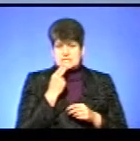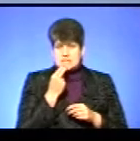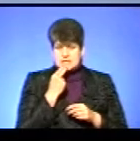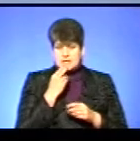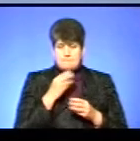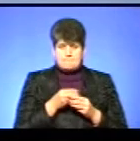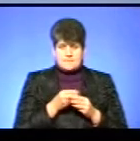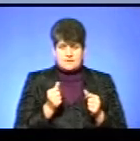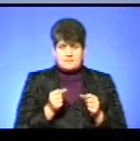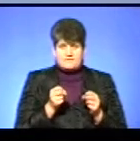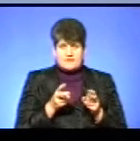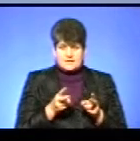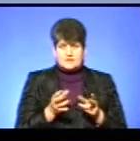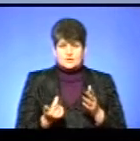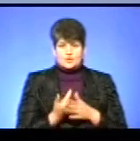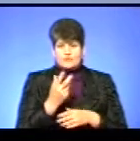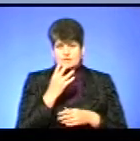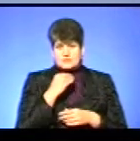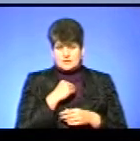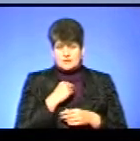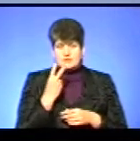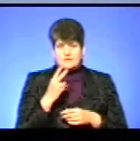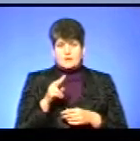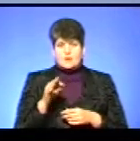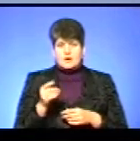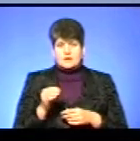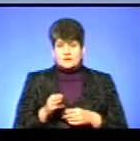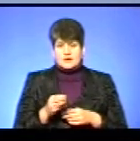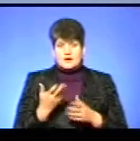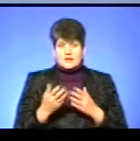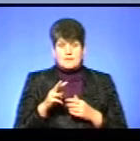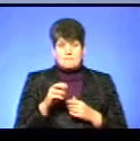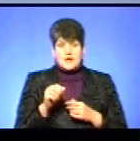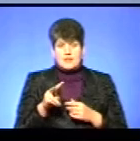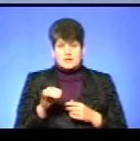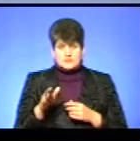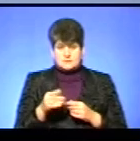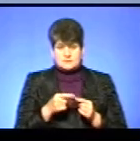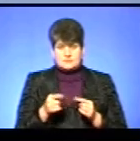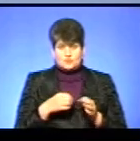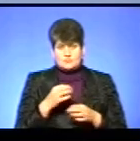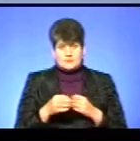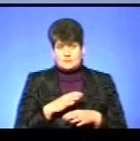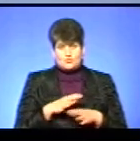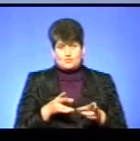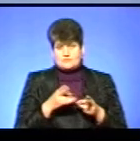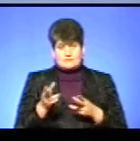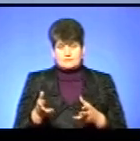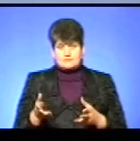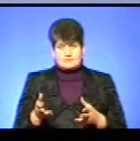перетравилися, викинули, знову з'їли, і викинути дві погадки. Але з Малишівського доби не пройшло, щоб прилетіти.